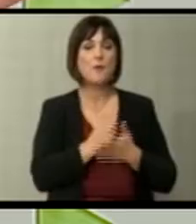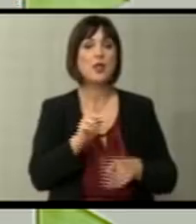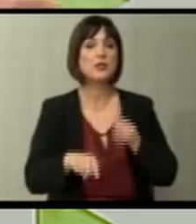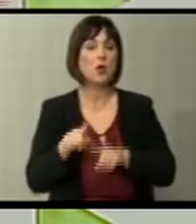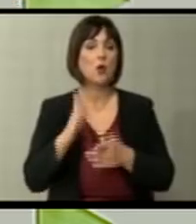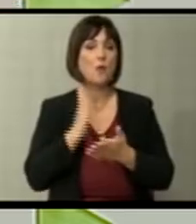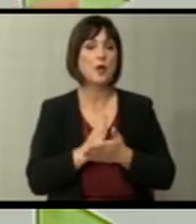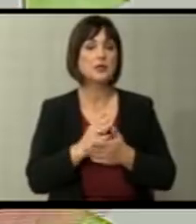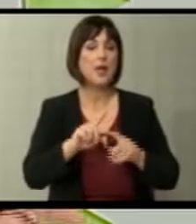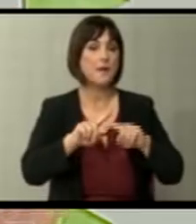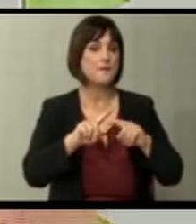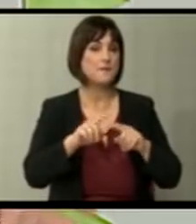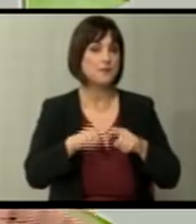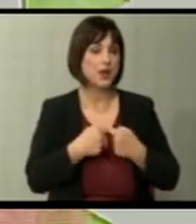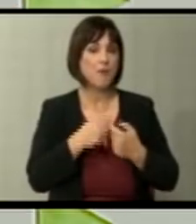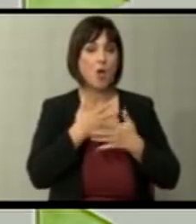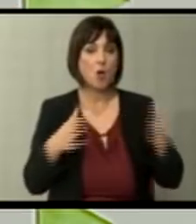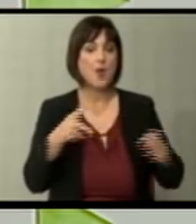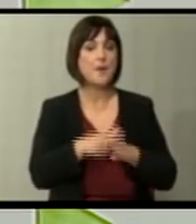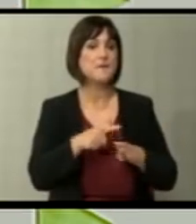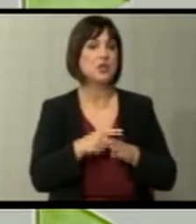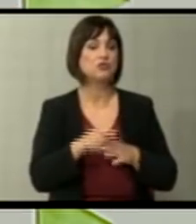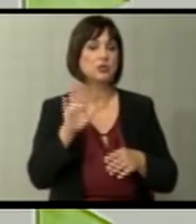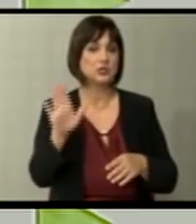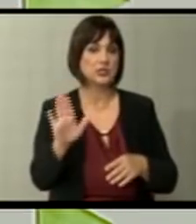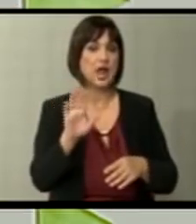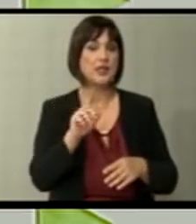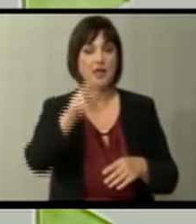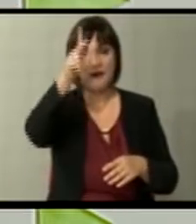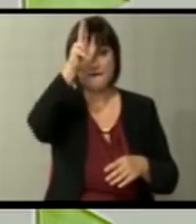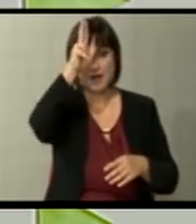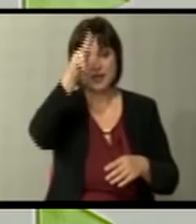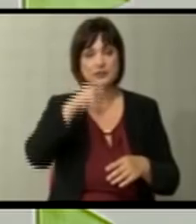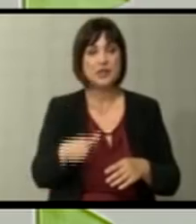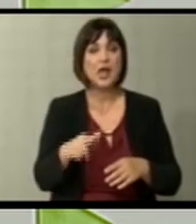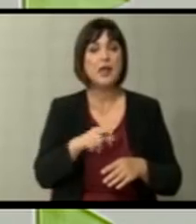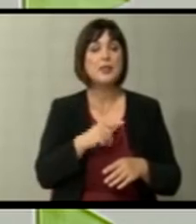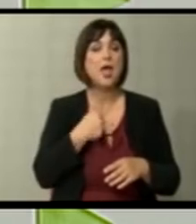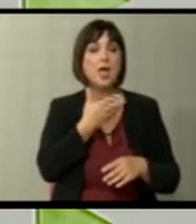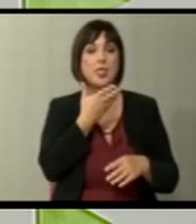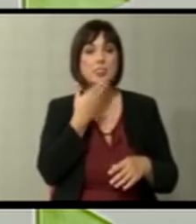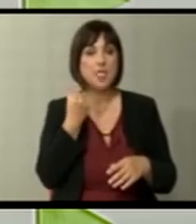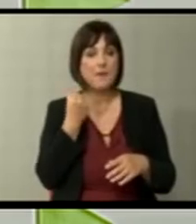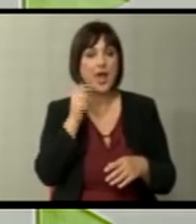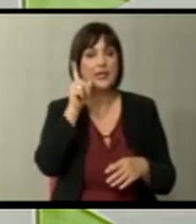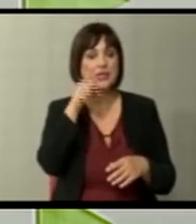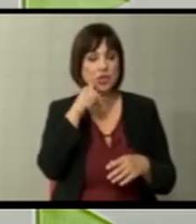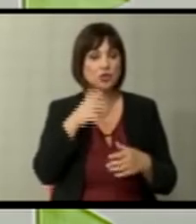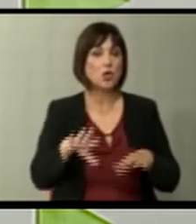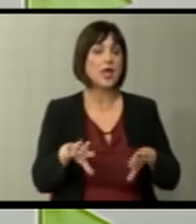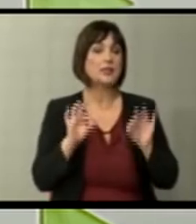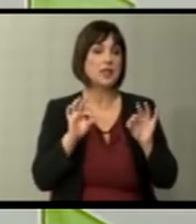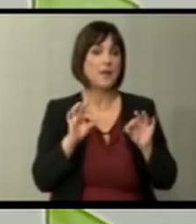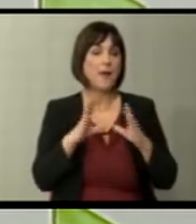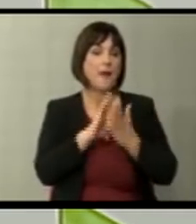неколку пати предмет на големи пречки од страна на токму на Франција. Тешко е да најдете